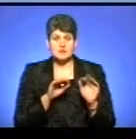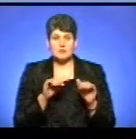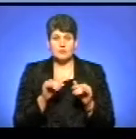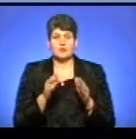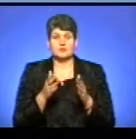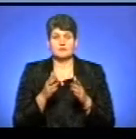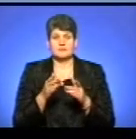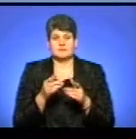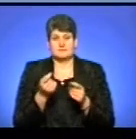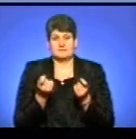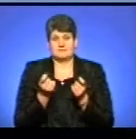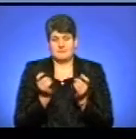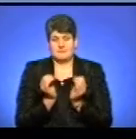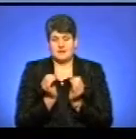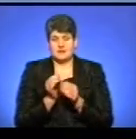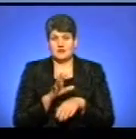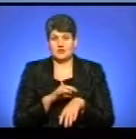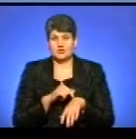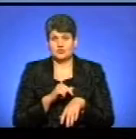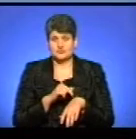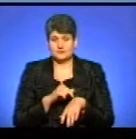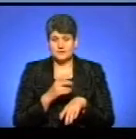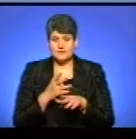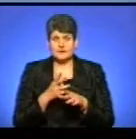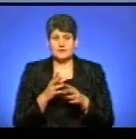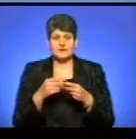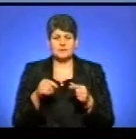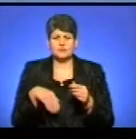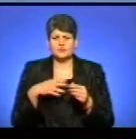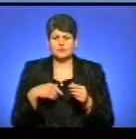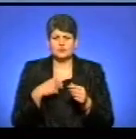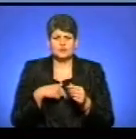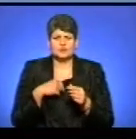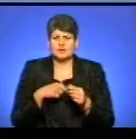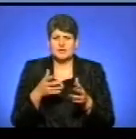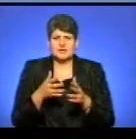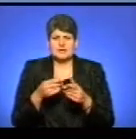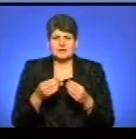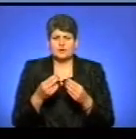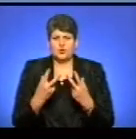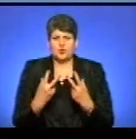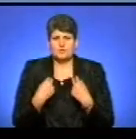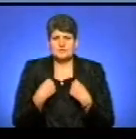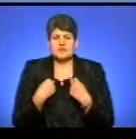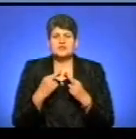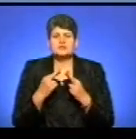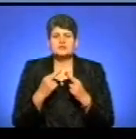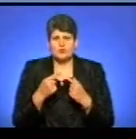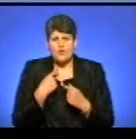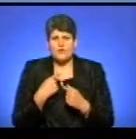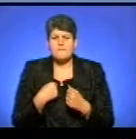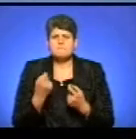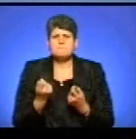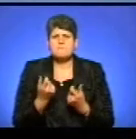личні години, за дні, в тебе все порежні, і ти собі даєш такі слова, як мало ти зробив. Тут же